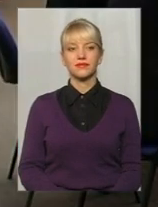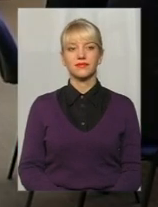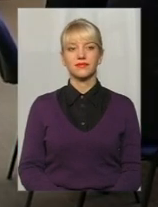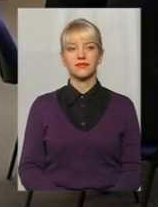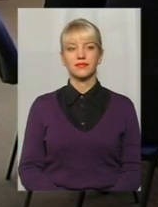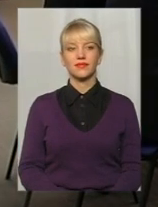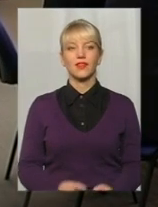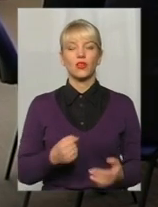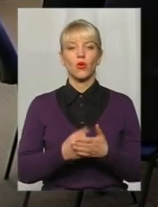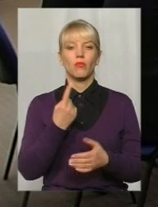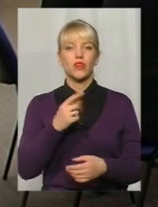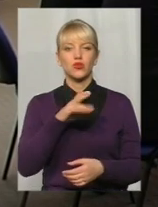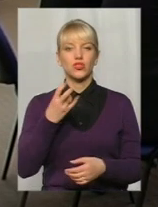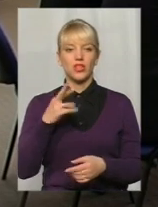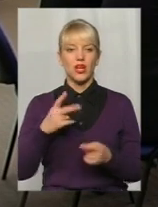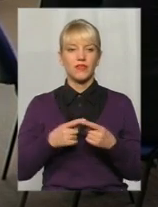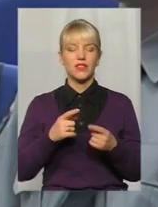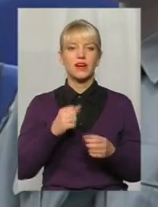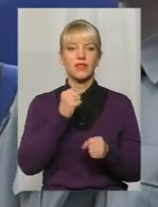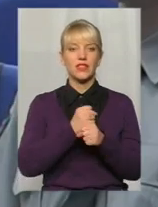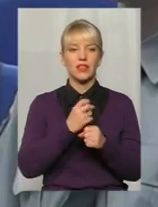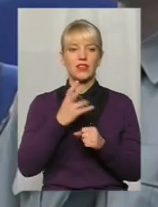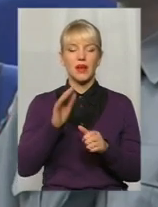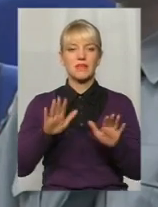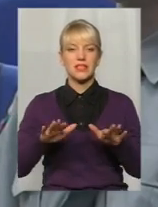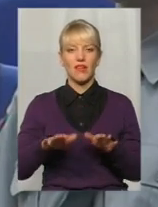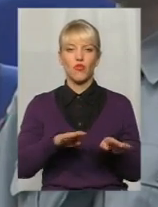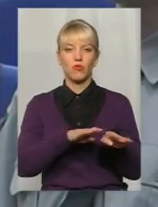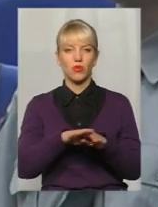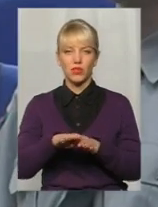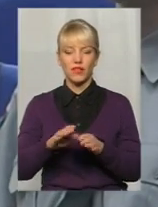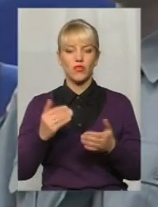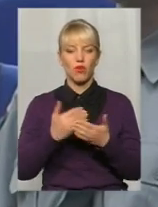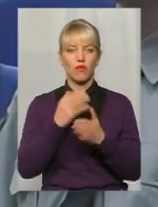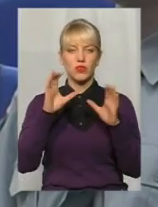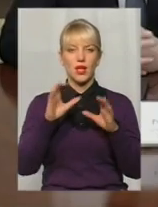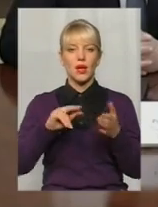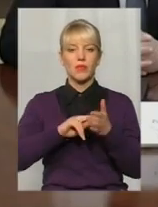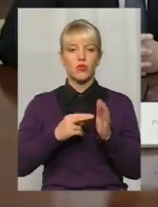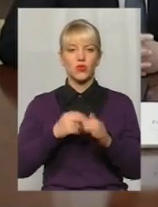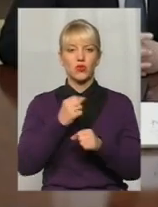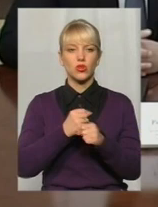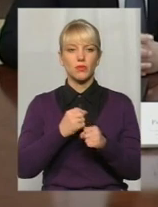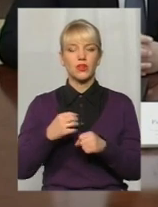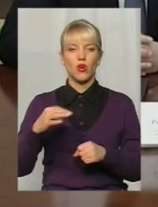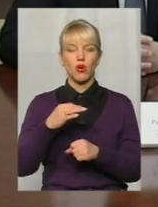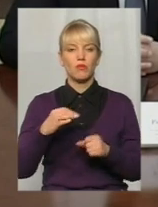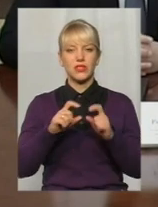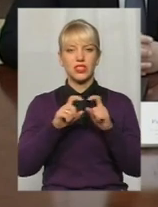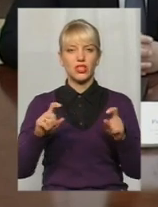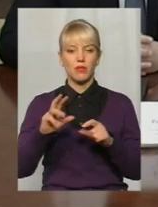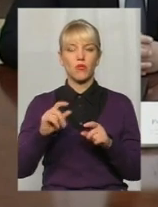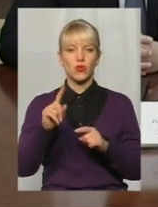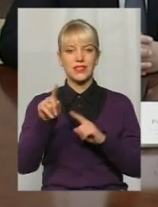До 1 червня алгоритм дії на місцевому рівні нового законодавства планує розробити обласний штаб з організації роботи по стягненню